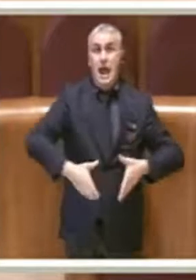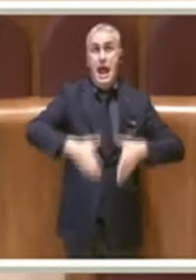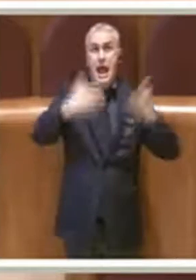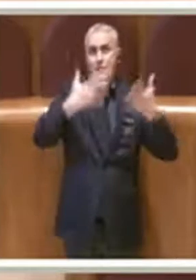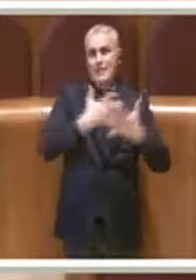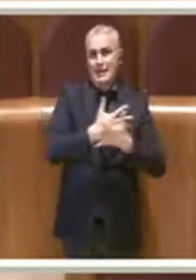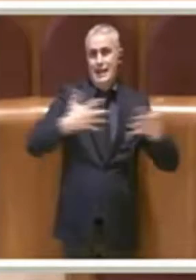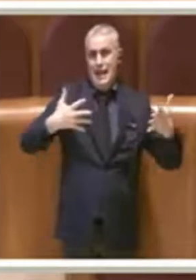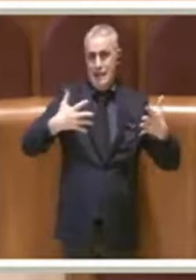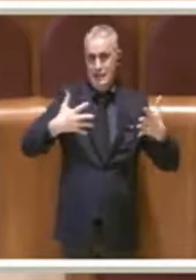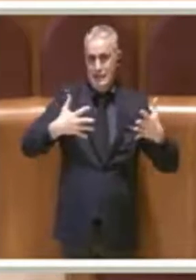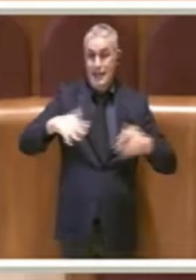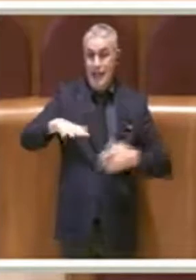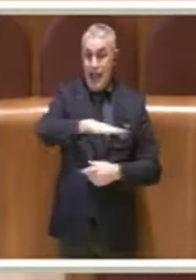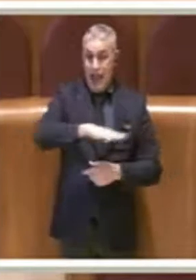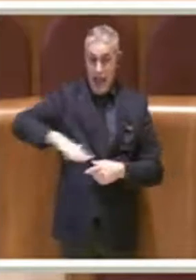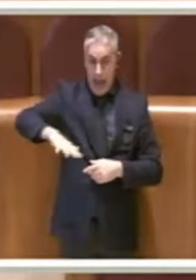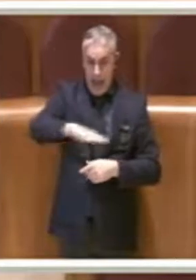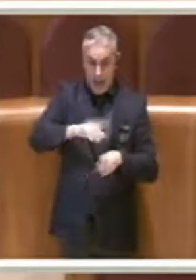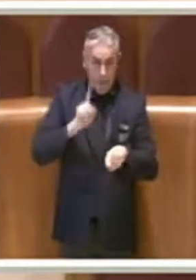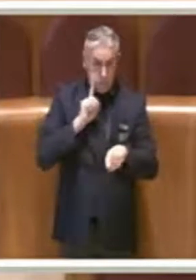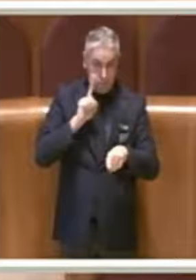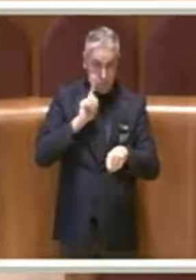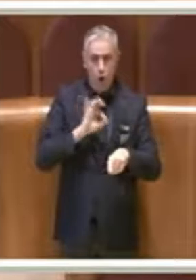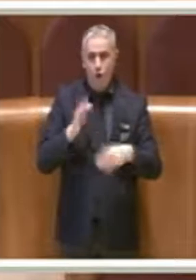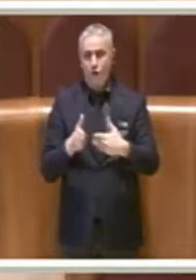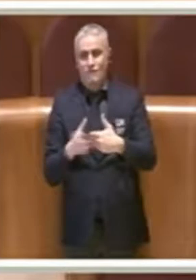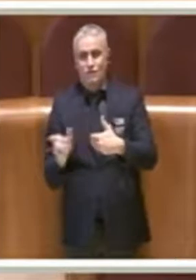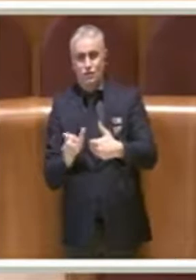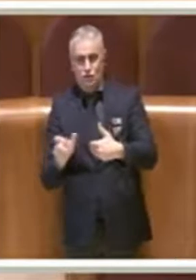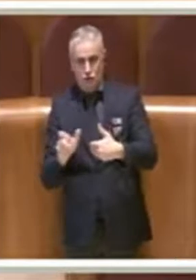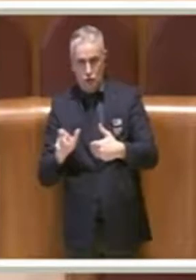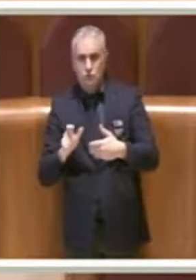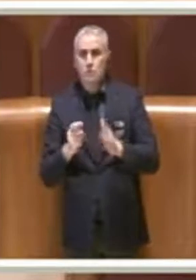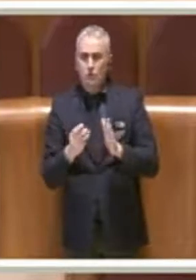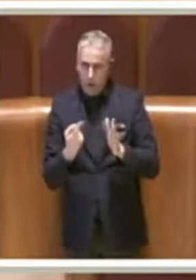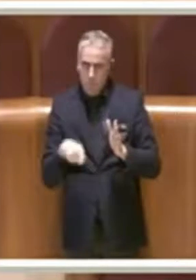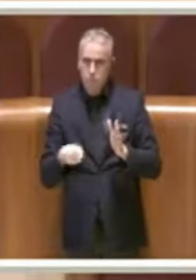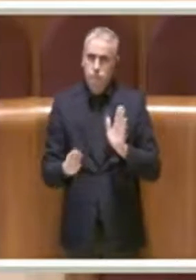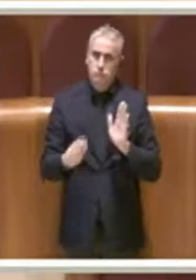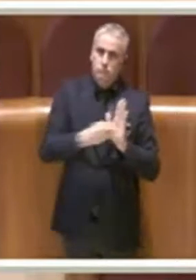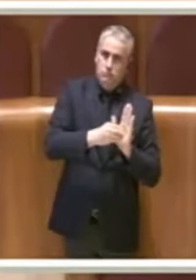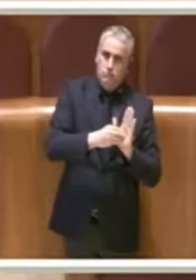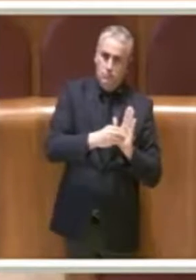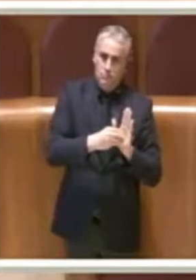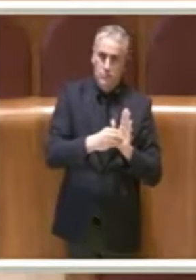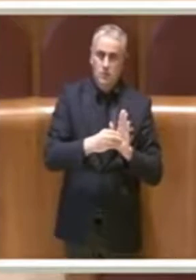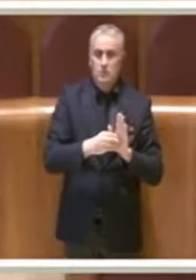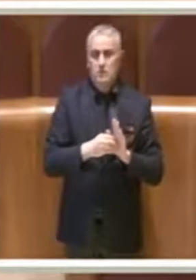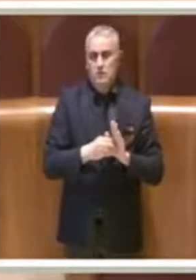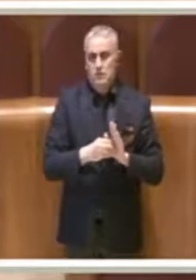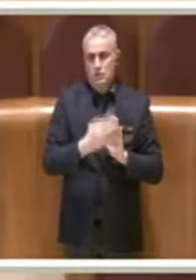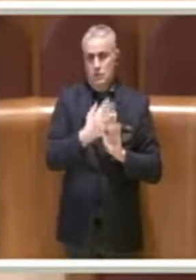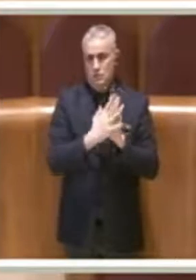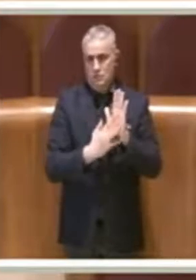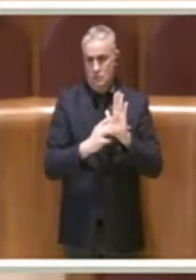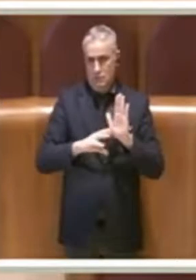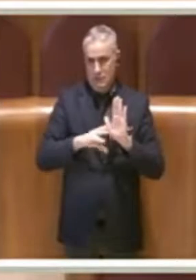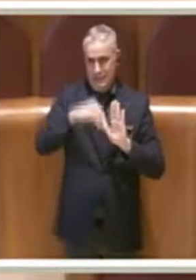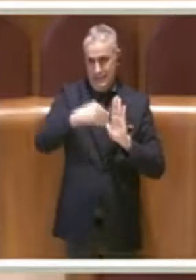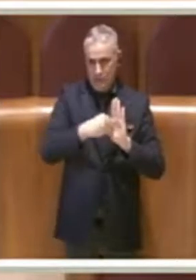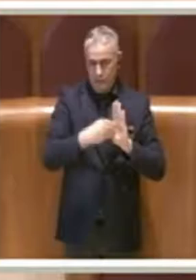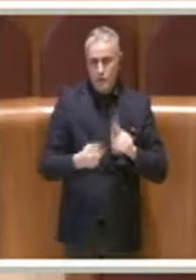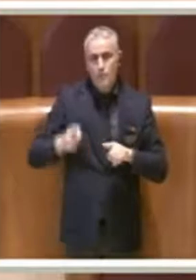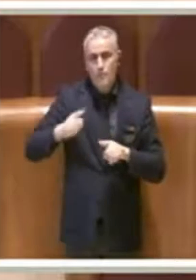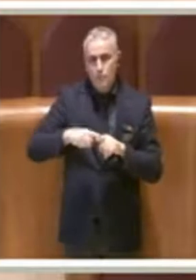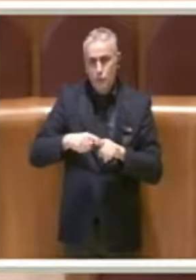stessa area o in aree limitrofe e questo l'abbiamo aggiunto proprio nel capigruppo. Poi c'era un altro emendamento